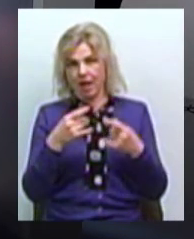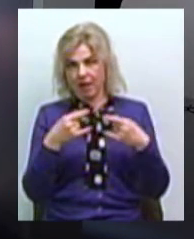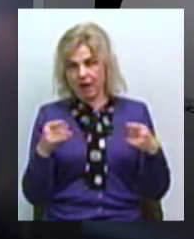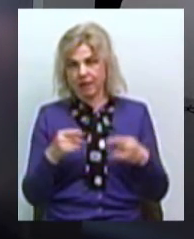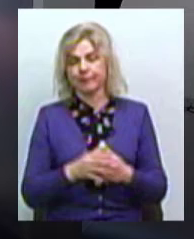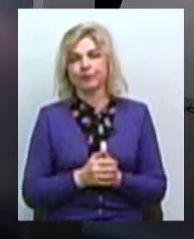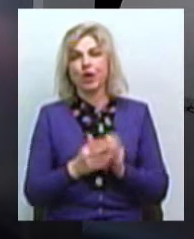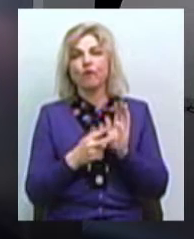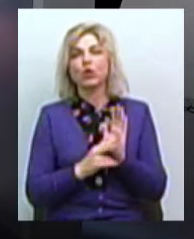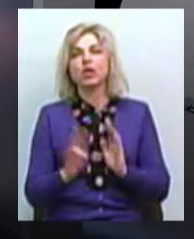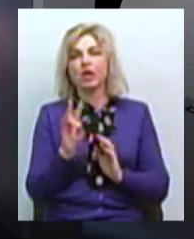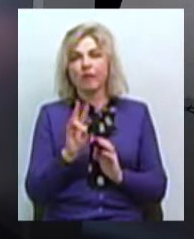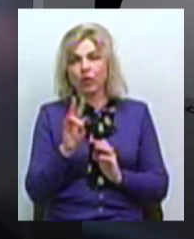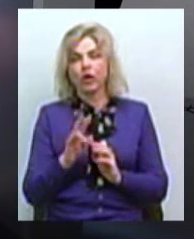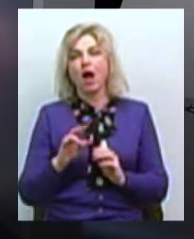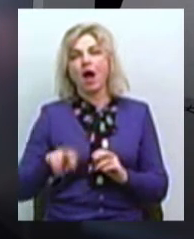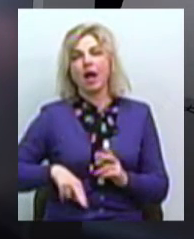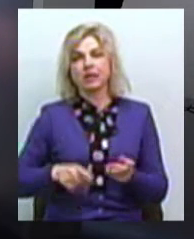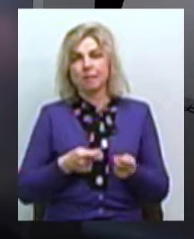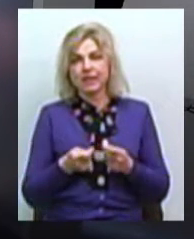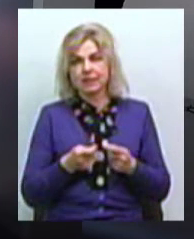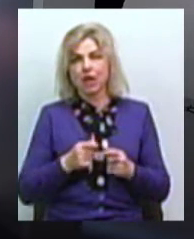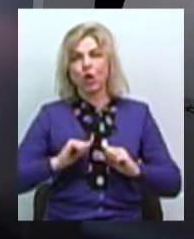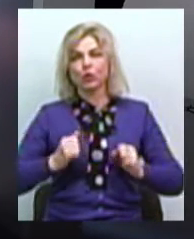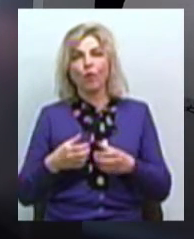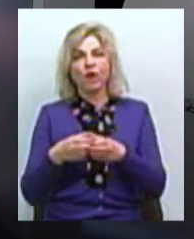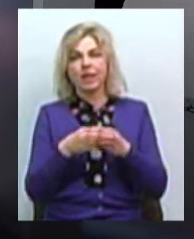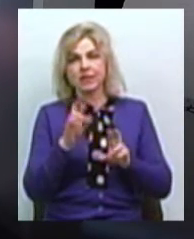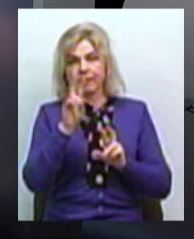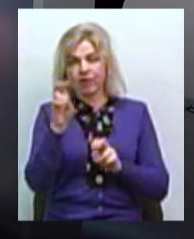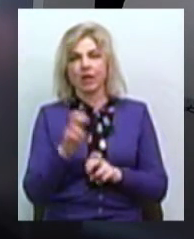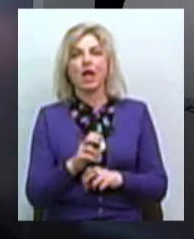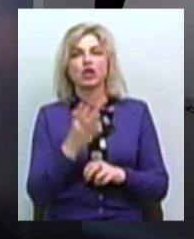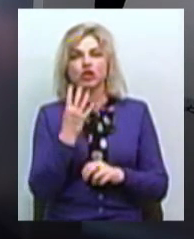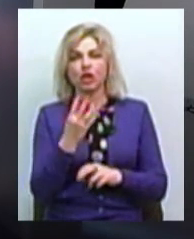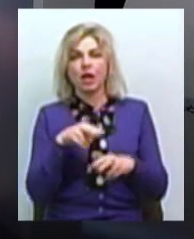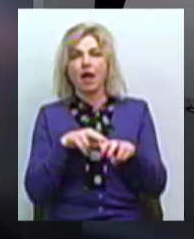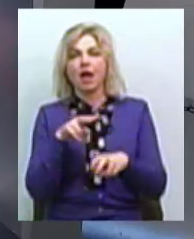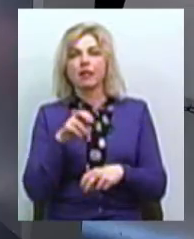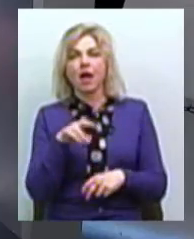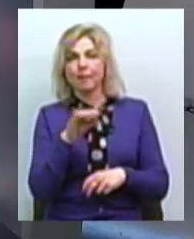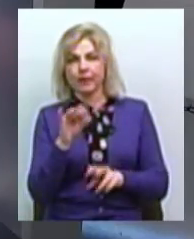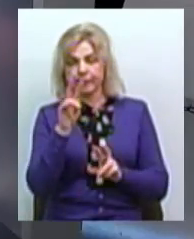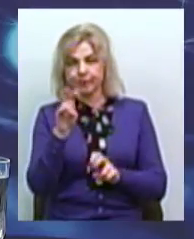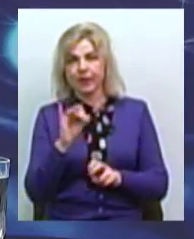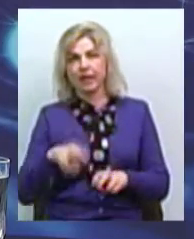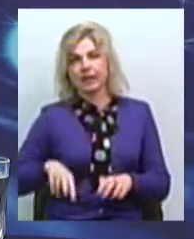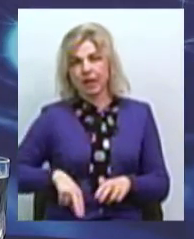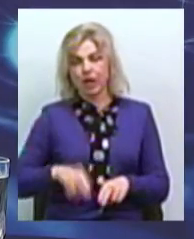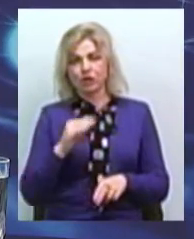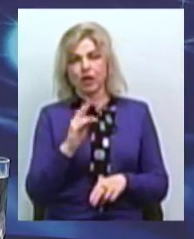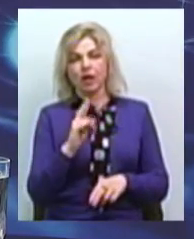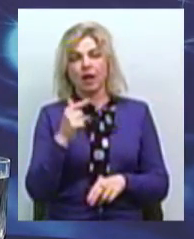брифінгу адміністраторка Товариства «Чотирилапи Україна» Олена Сушко та директор Департаменту житлово-комунального